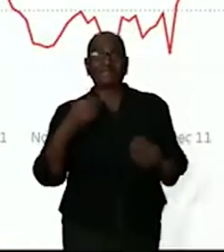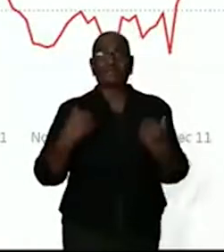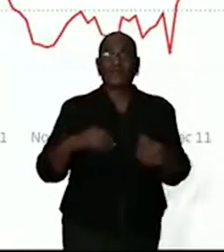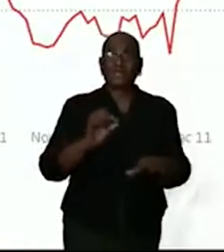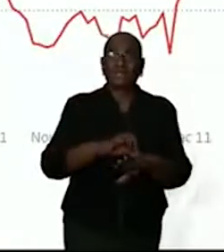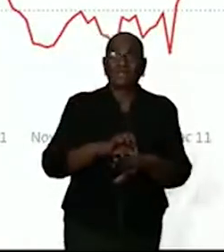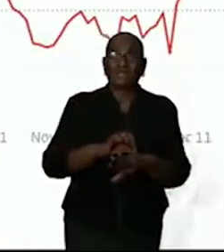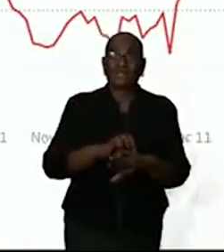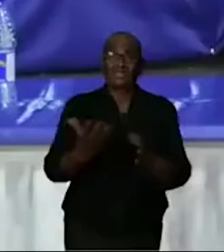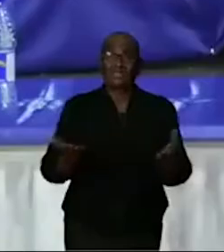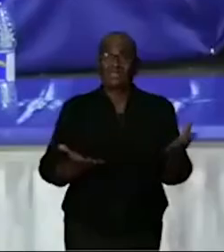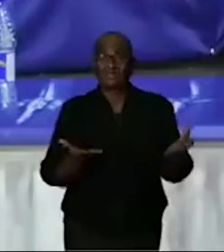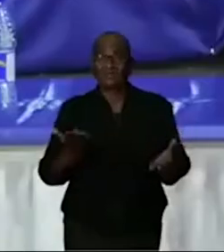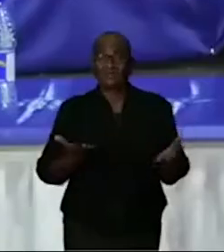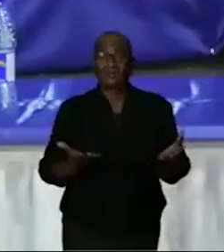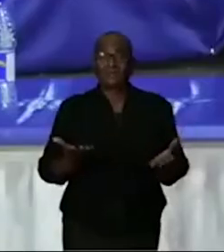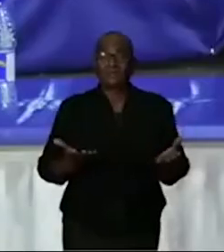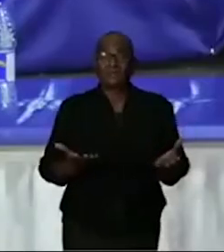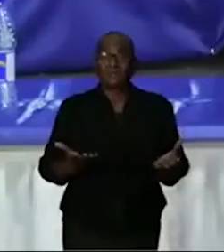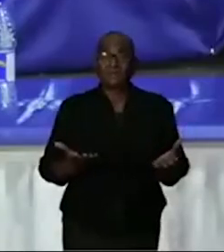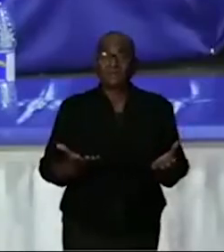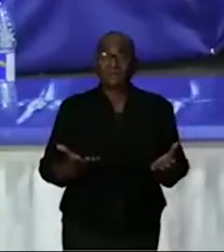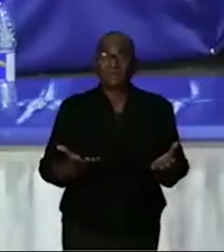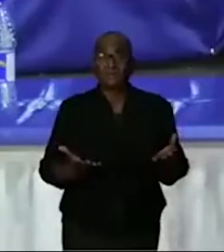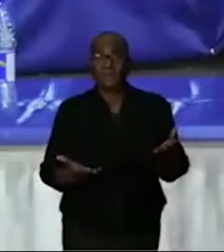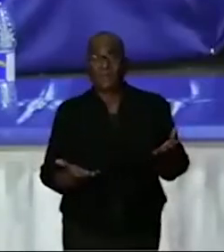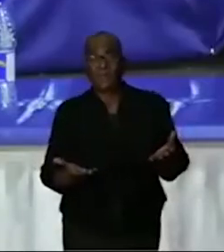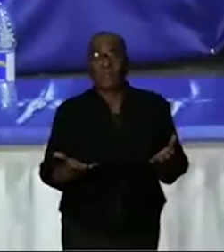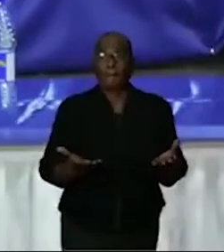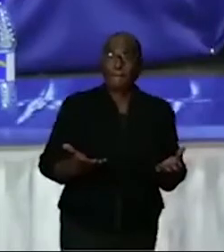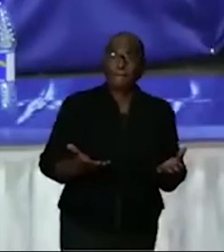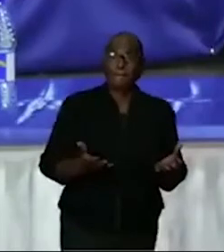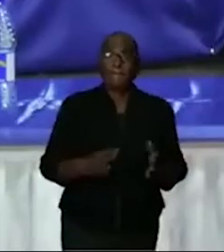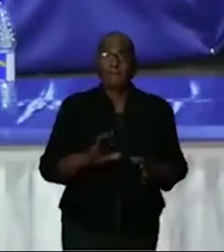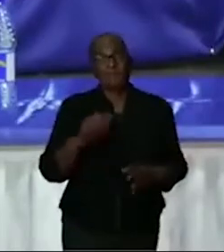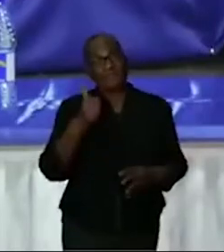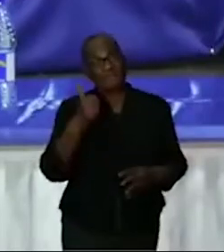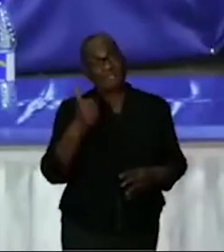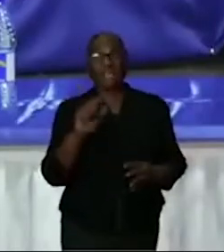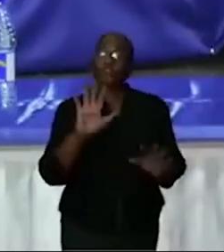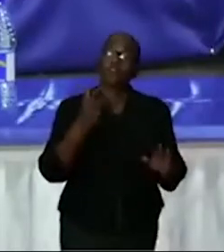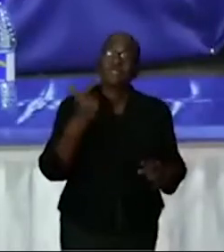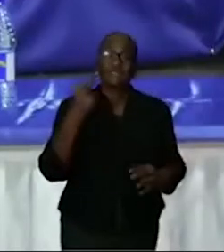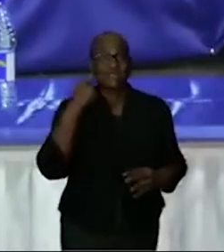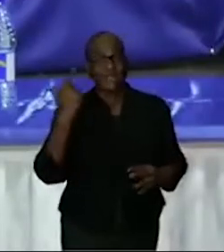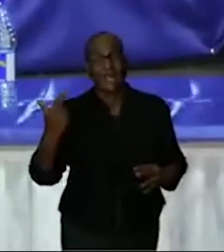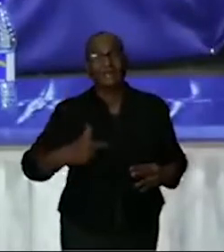Alles binnen een laps van 6 dagen, ongeveer 6 tot 7 dagen.